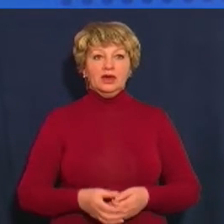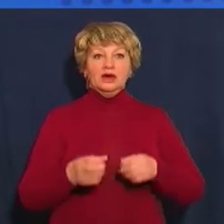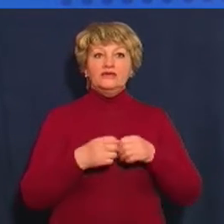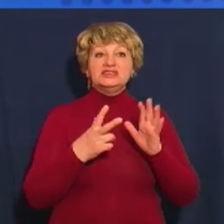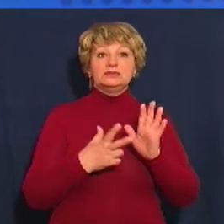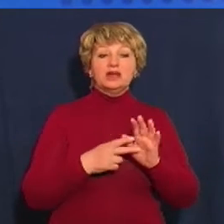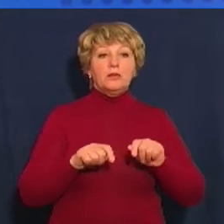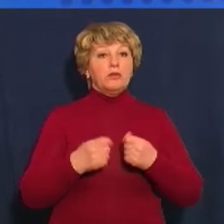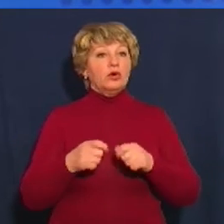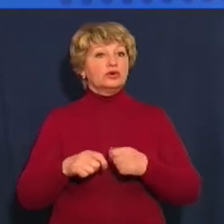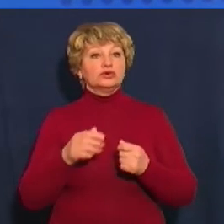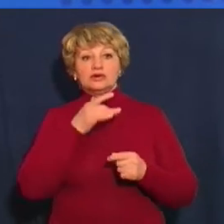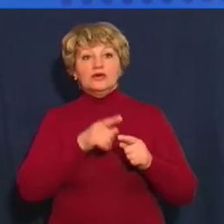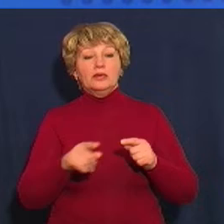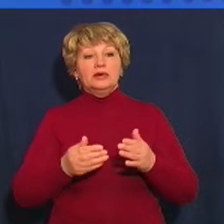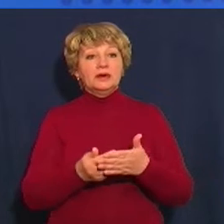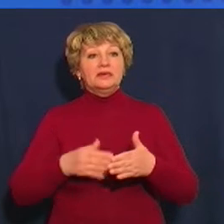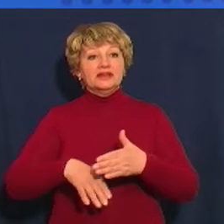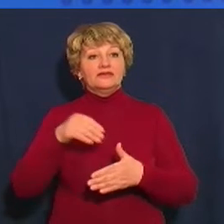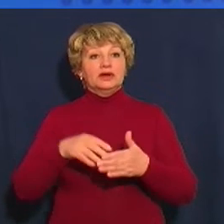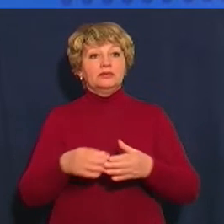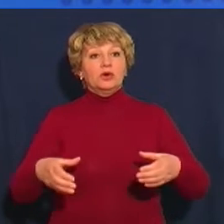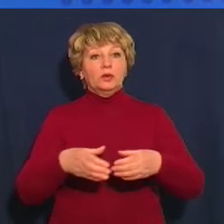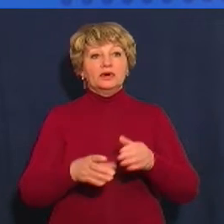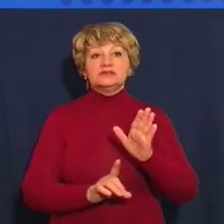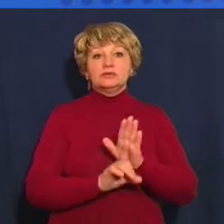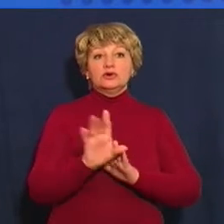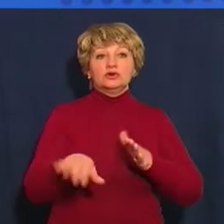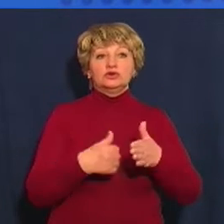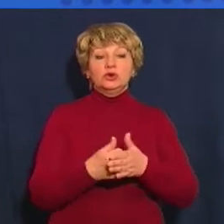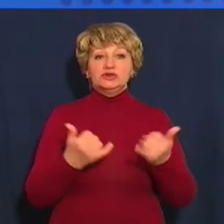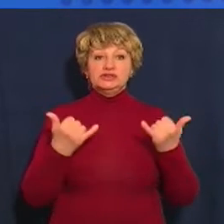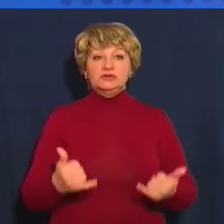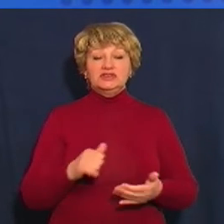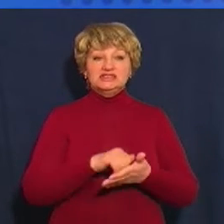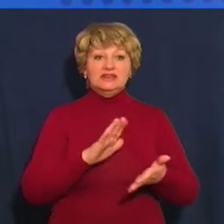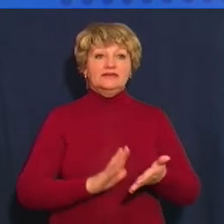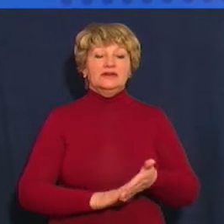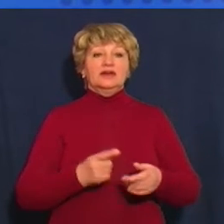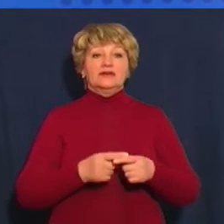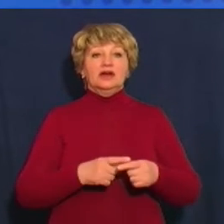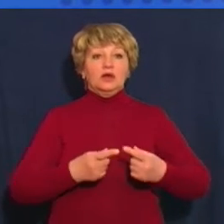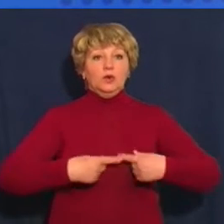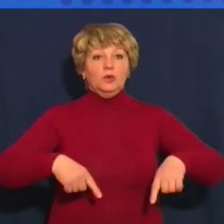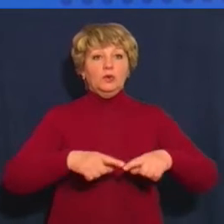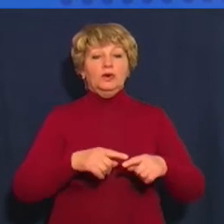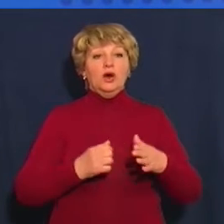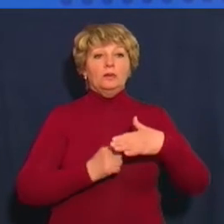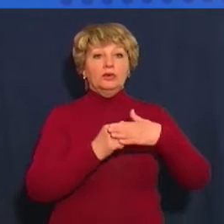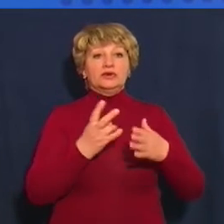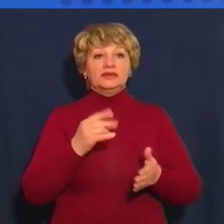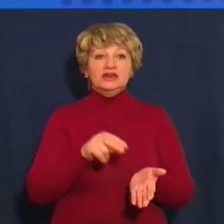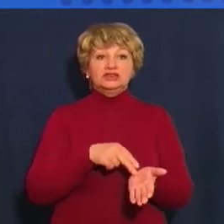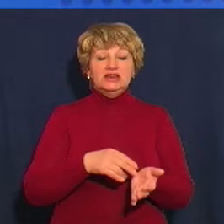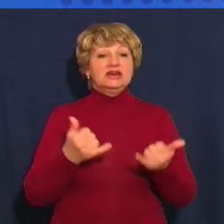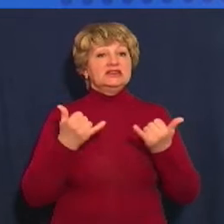18 правопорушень під час передвиборчої кампанії із її початку до сьогодні зафіксували громадянська межа опора на Черкащині. Про це сьогодні під